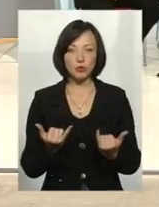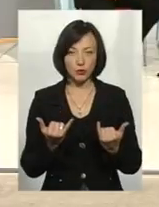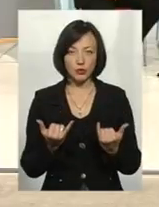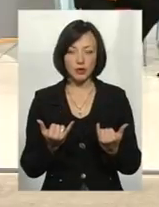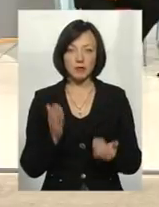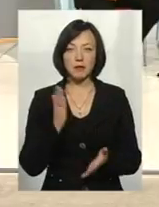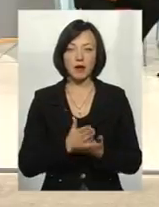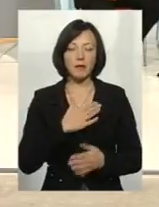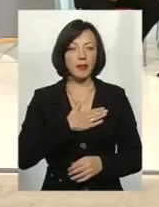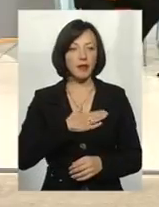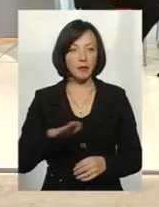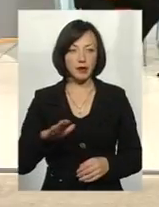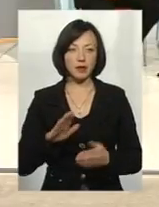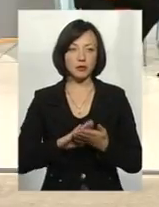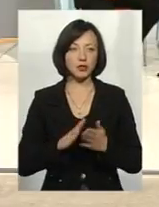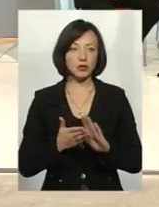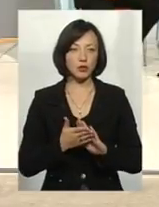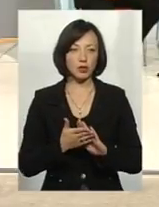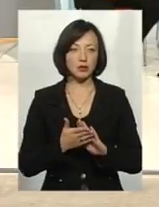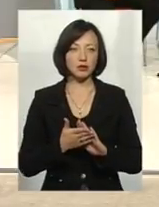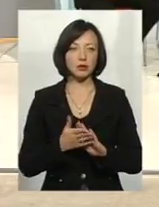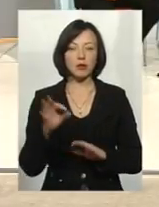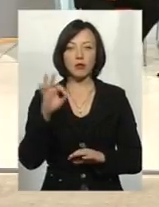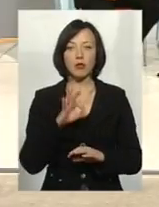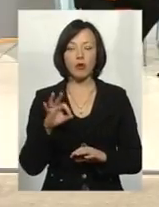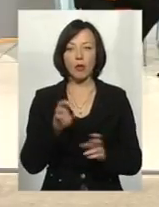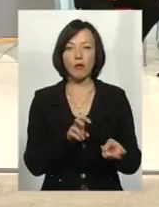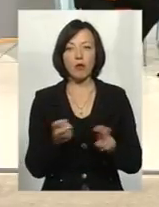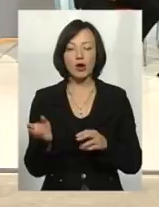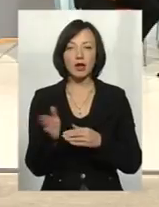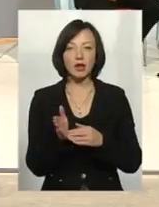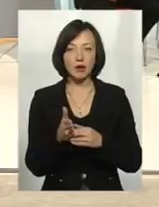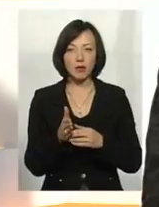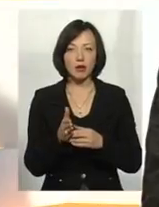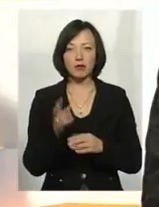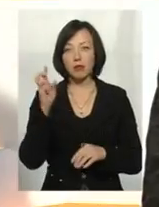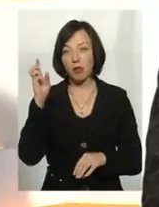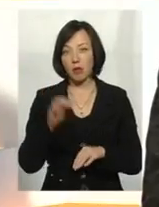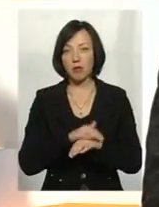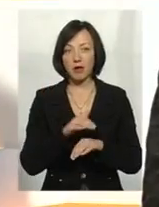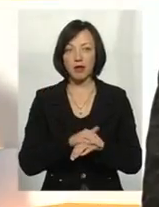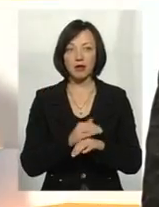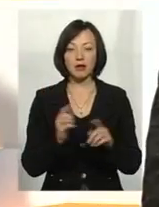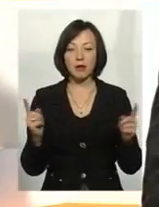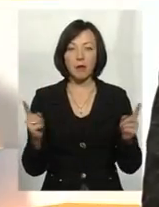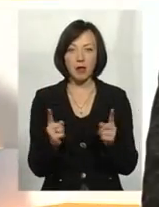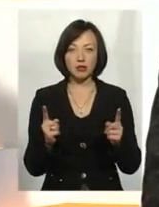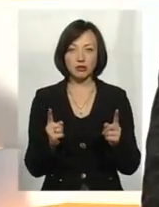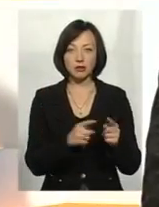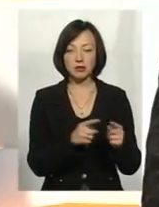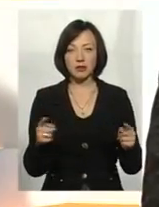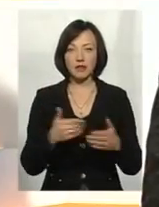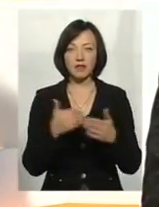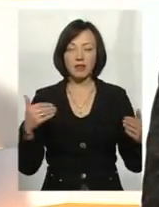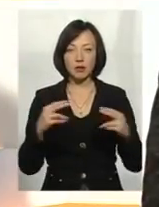неприємну ситуацію щодо Мору Риму. Бог милував на обмеженій ділянці від